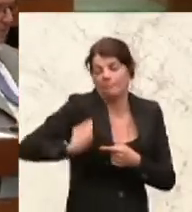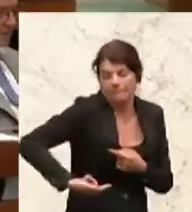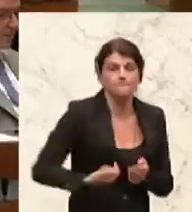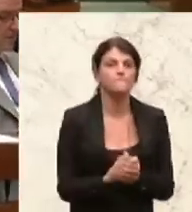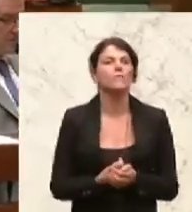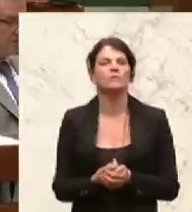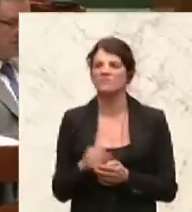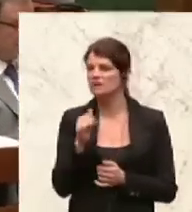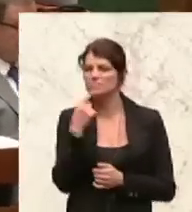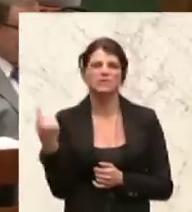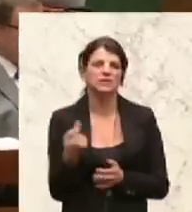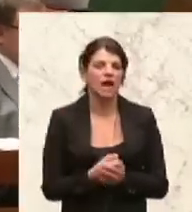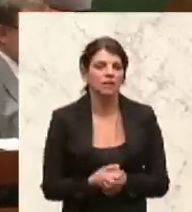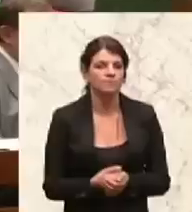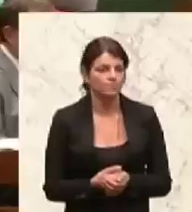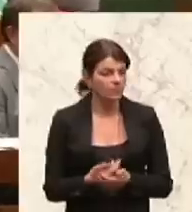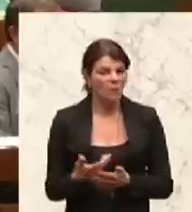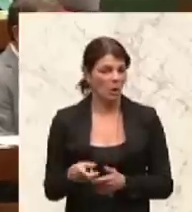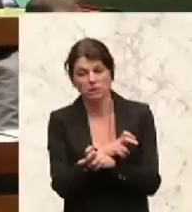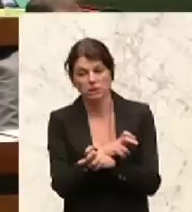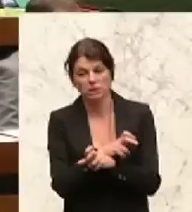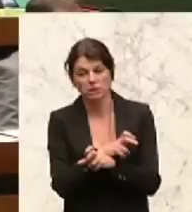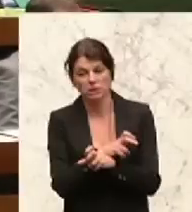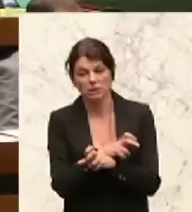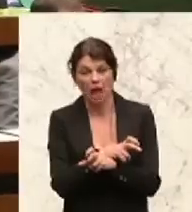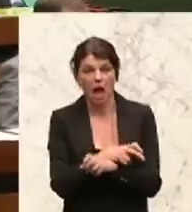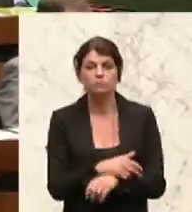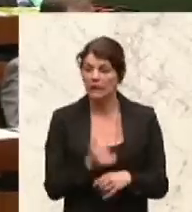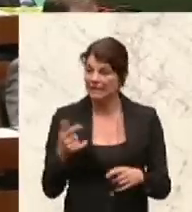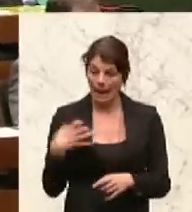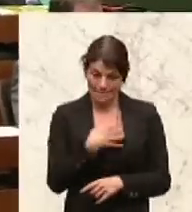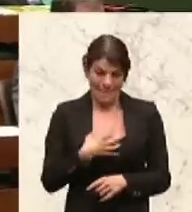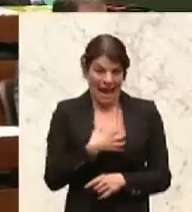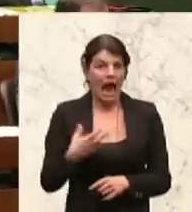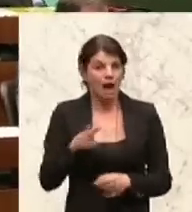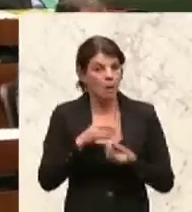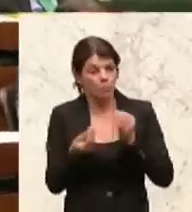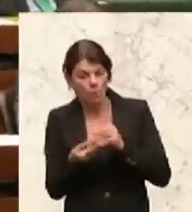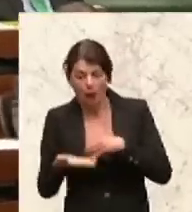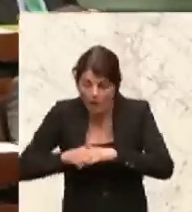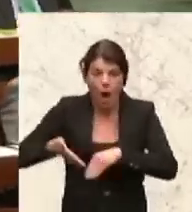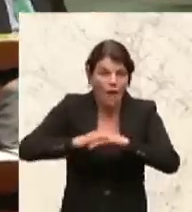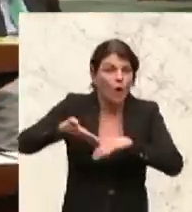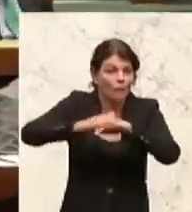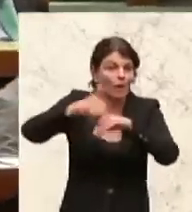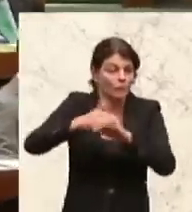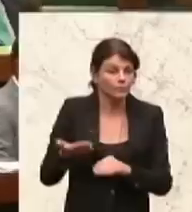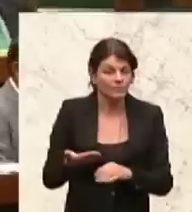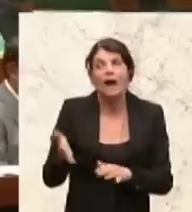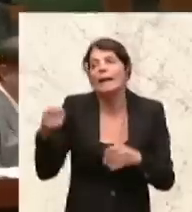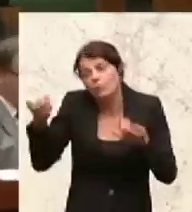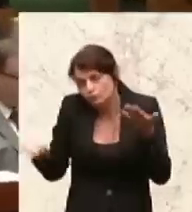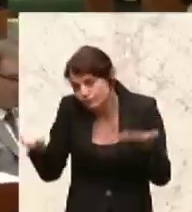behauptet, das ist aber nicht das Thema in Österreich, haben die Bayern das Ganze vervielfacht, das mag schon sein, aber wenn es so ist, und jetzt kommt die